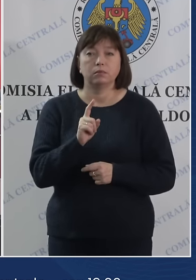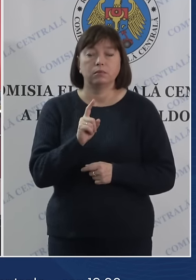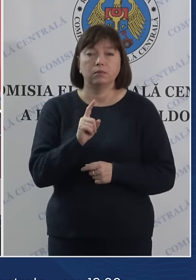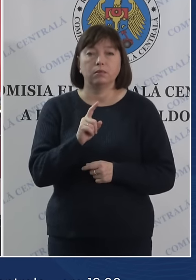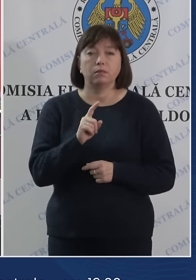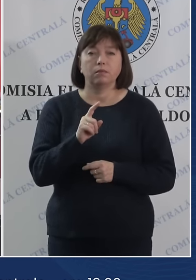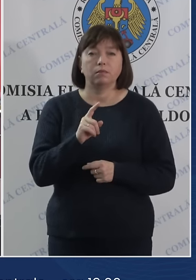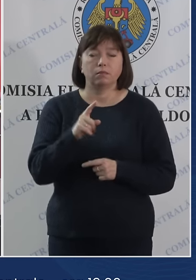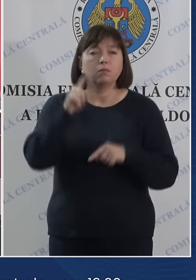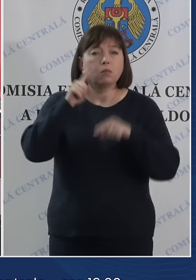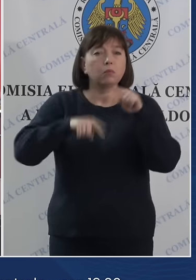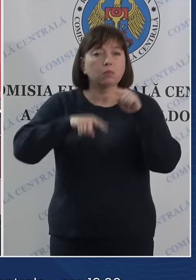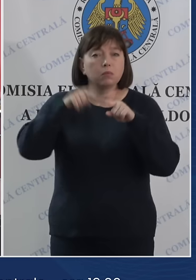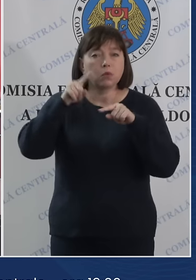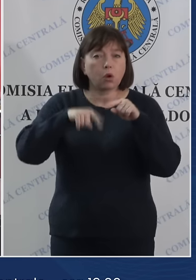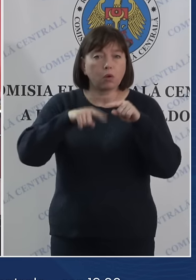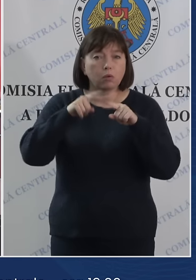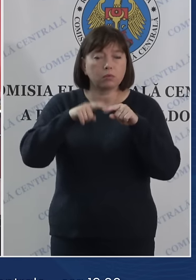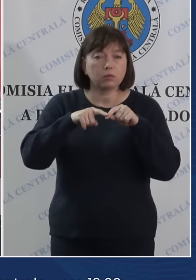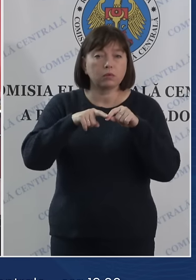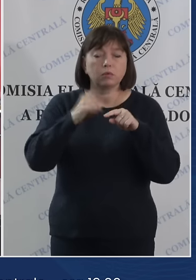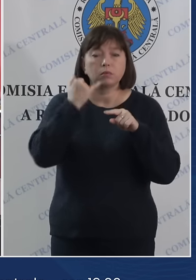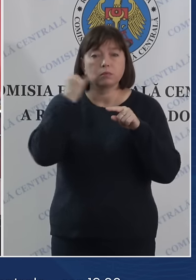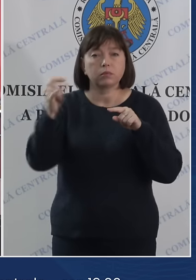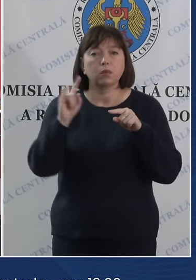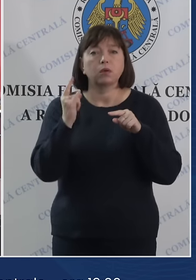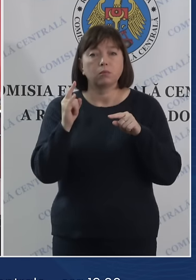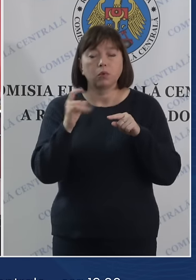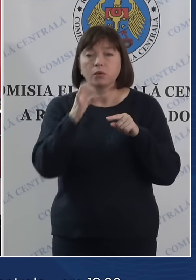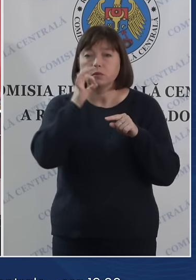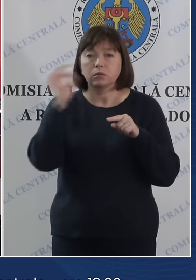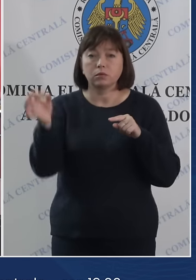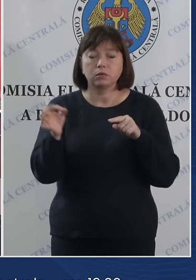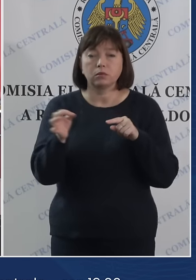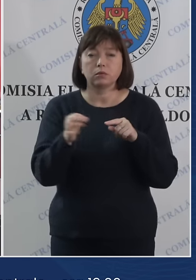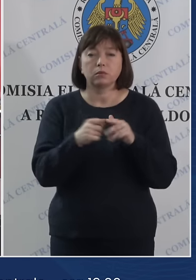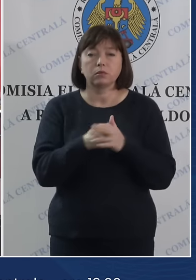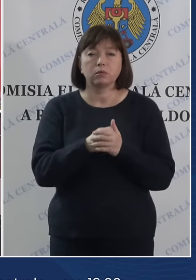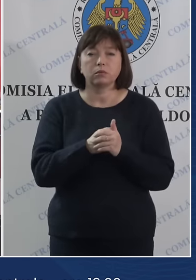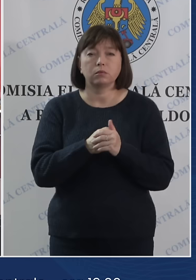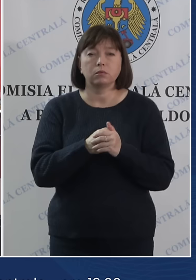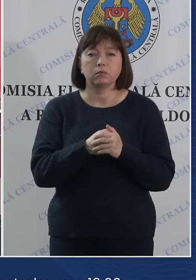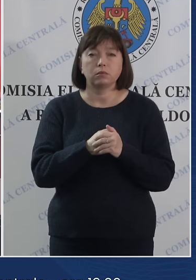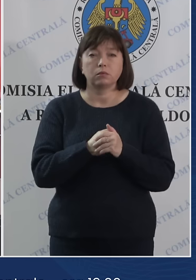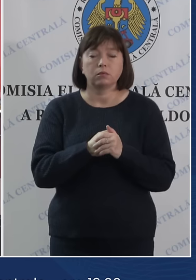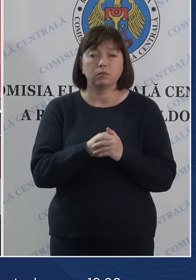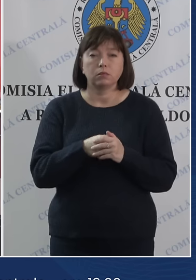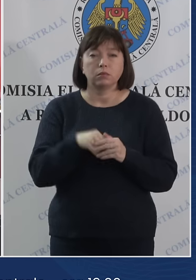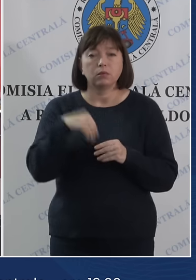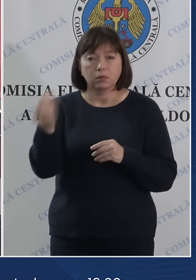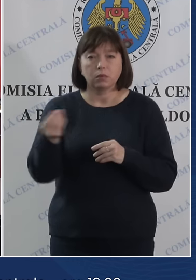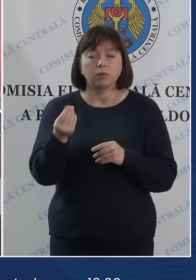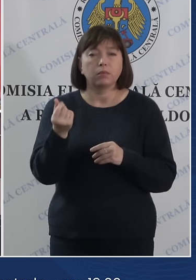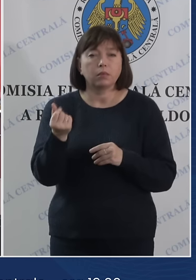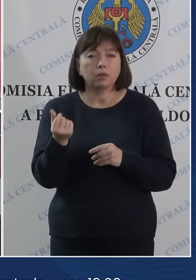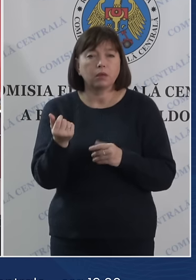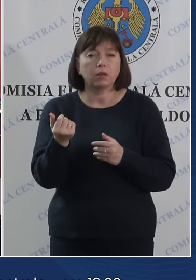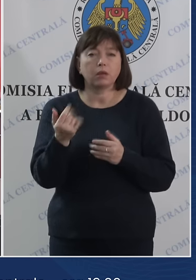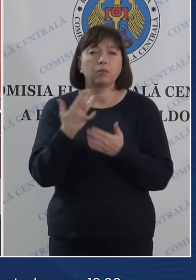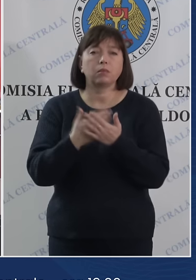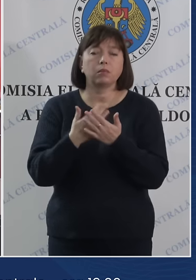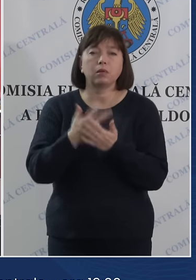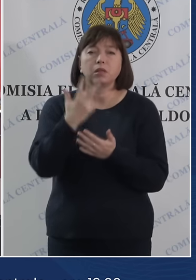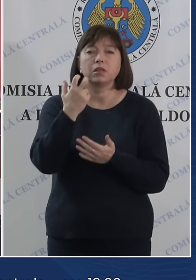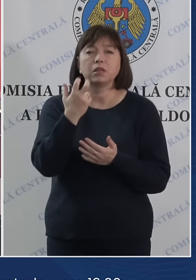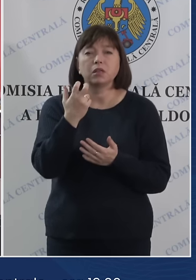părintele a sunat-o pe copil și a spus că în Tel Aviv să dau bani în jurul la